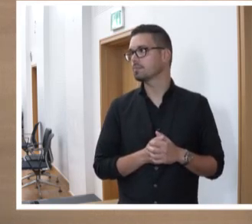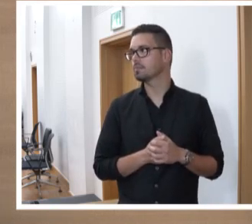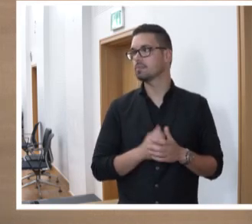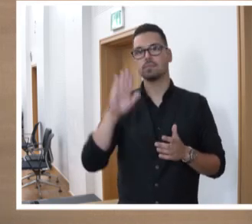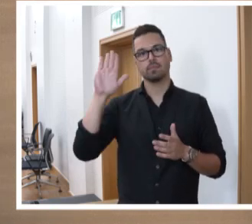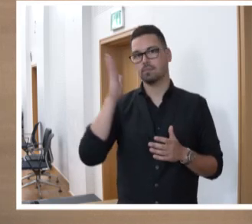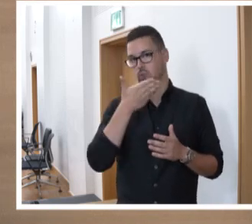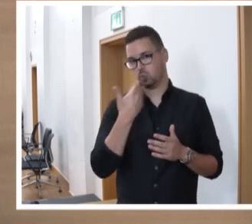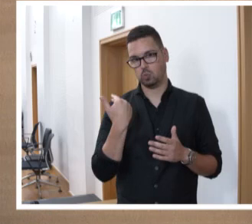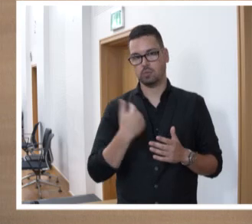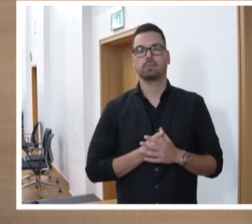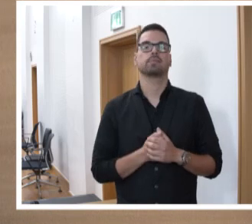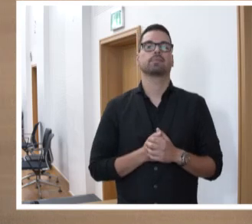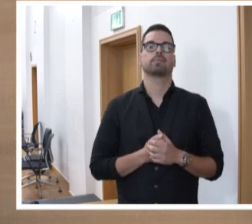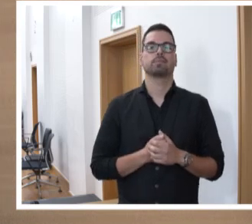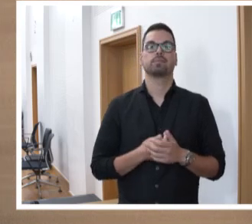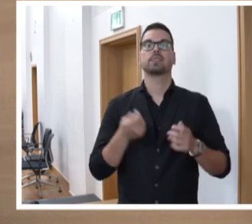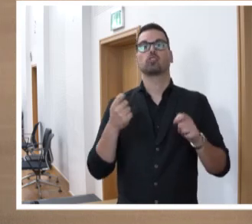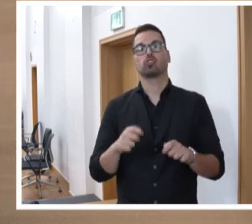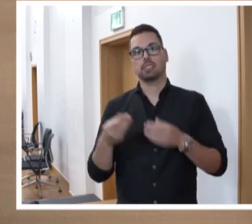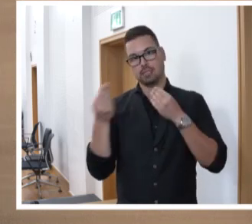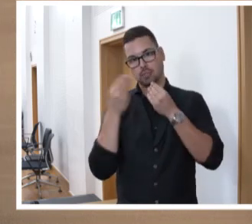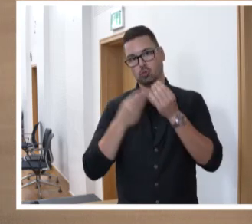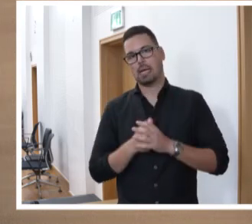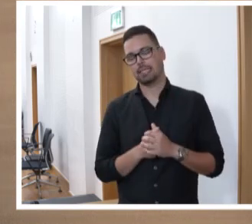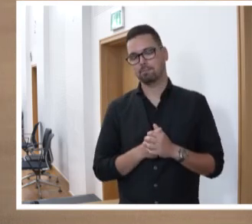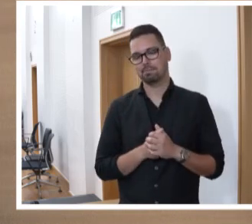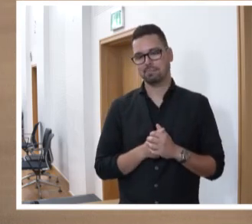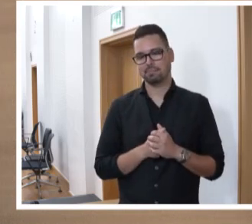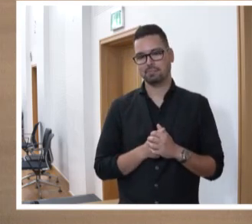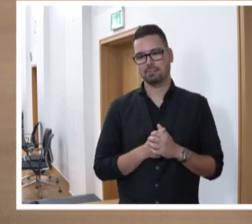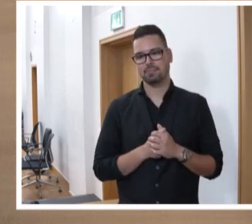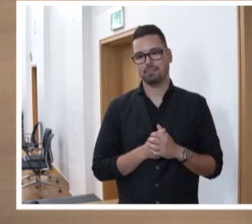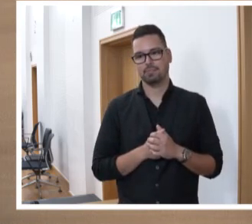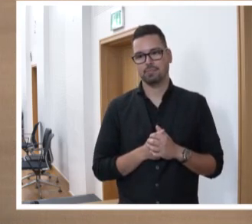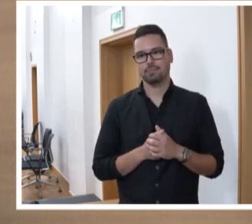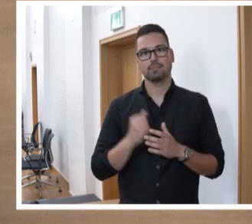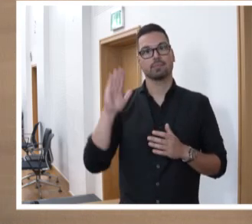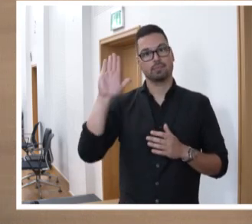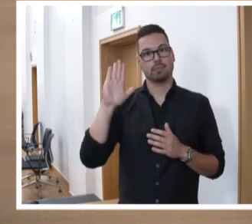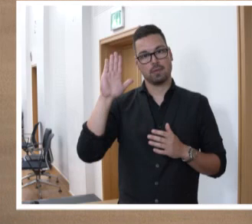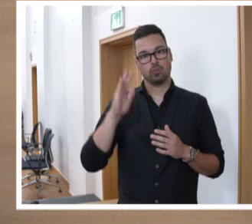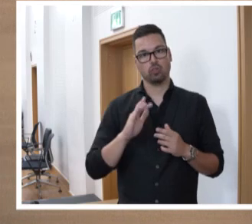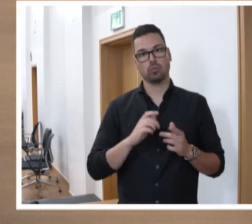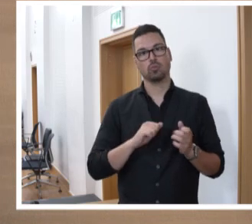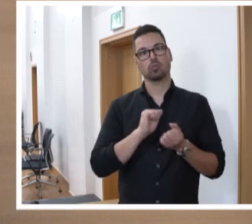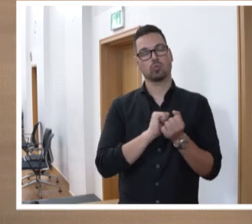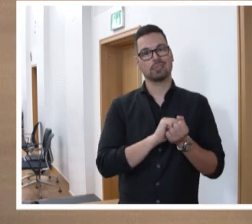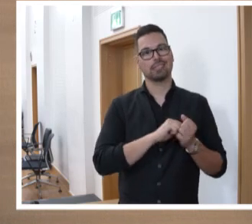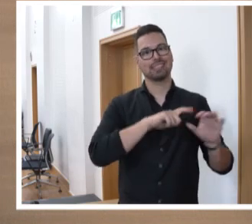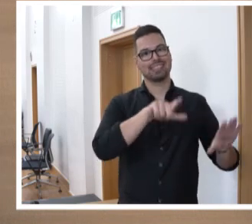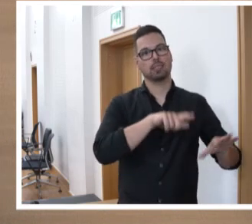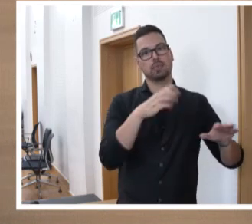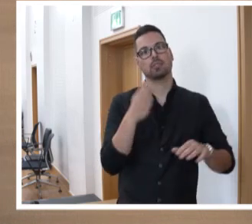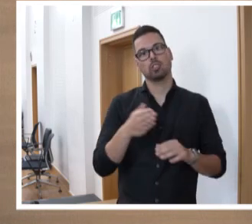Wortmeldungen sind nicht eingegangen. Ich schließe die Aussprache. Wir kommen nun zur Abstimmung über den Gesetzentwurf Drucksache